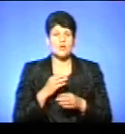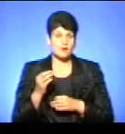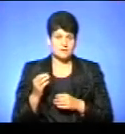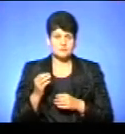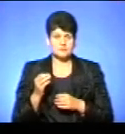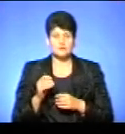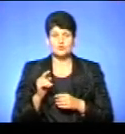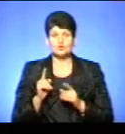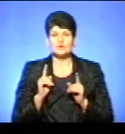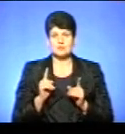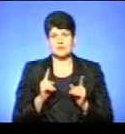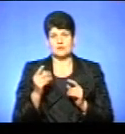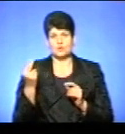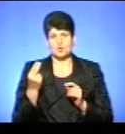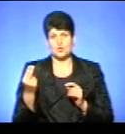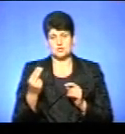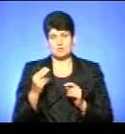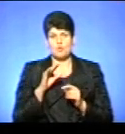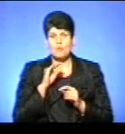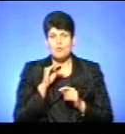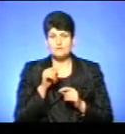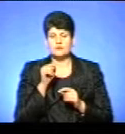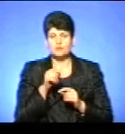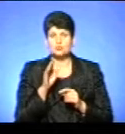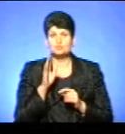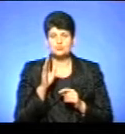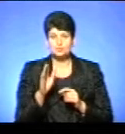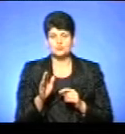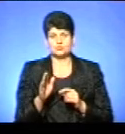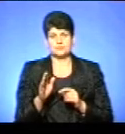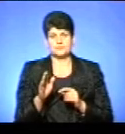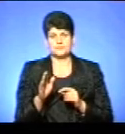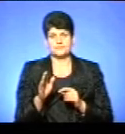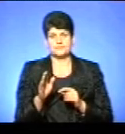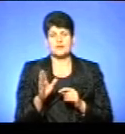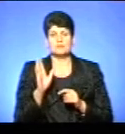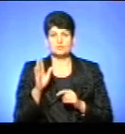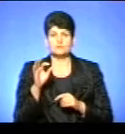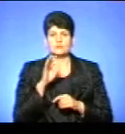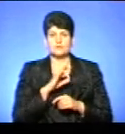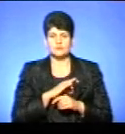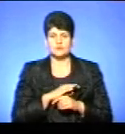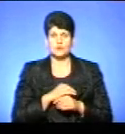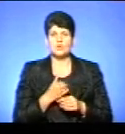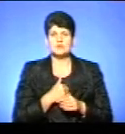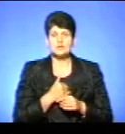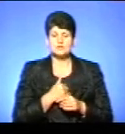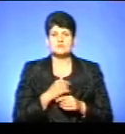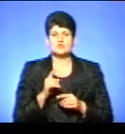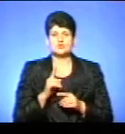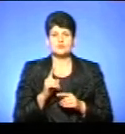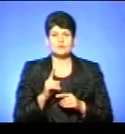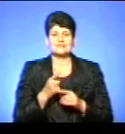то тільки у художньому мовленні воно буде. Будемо його, звичайно, вживати. Хотілося б, щоб такі